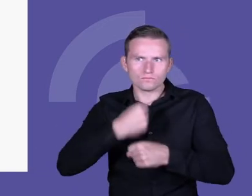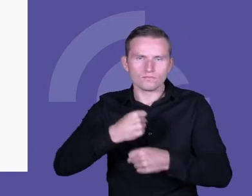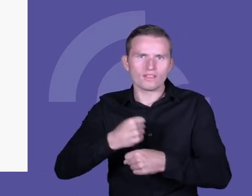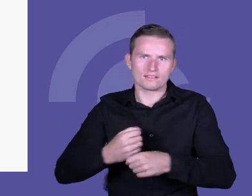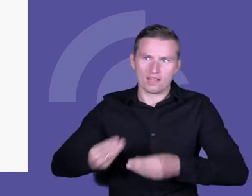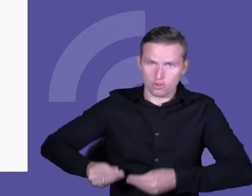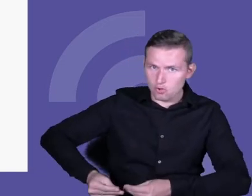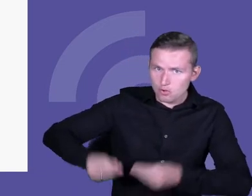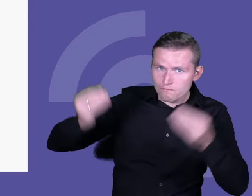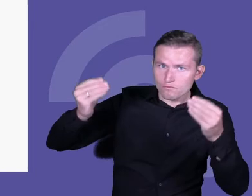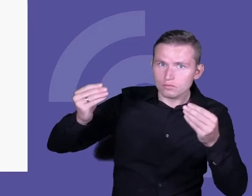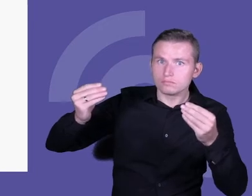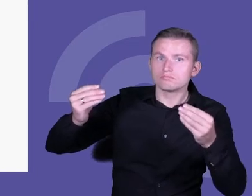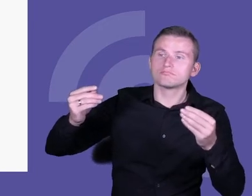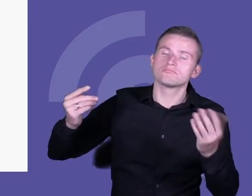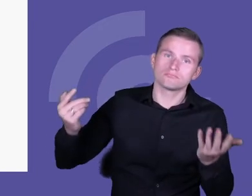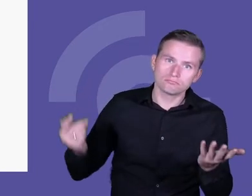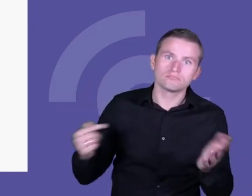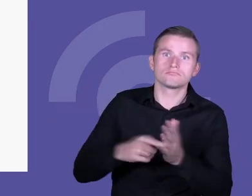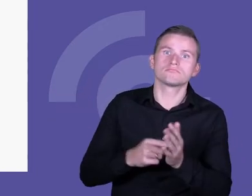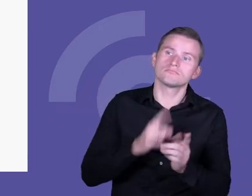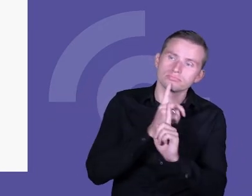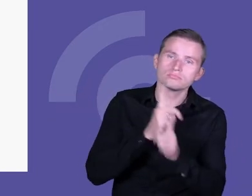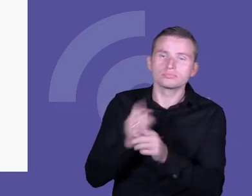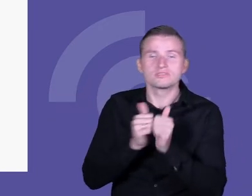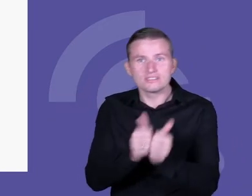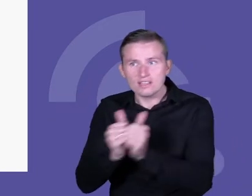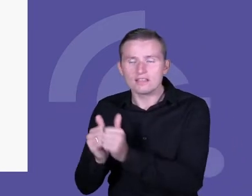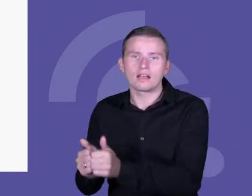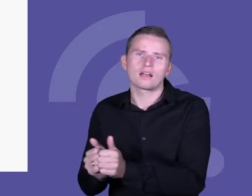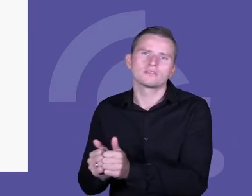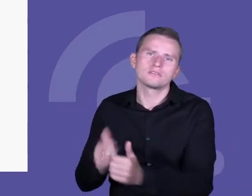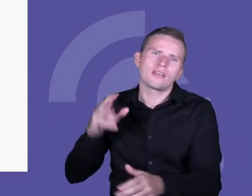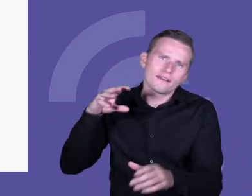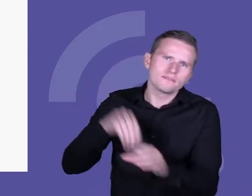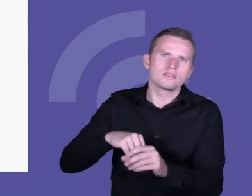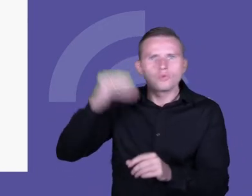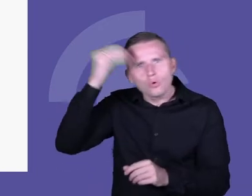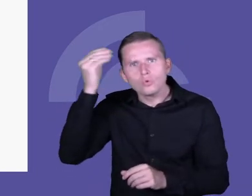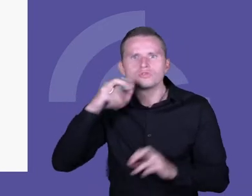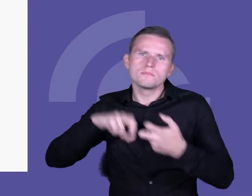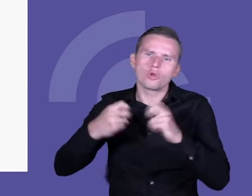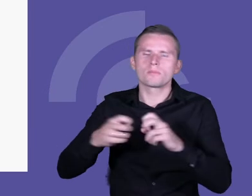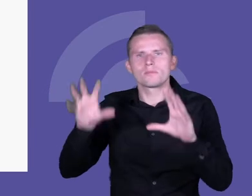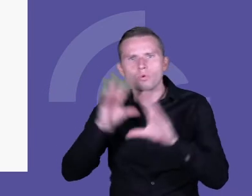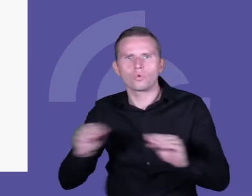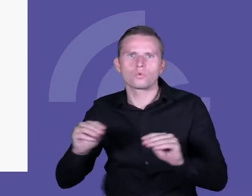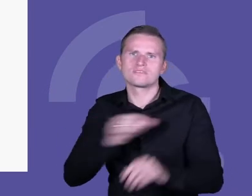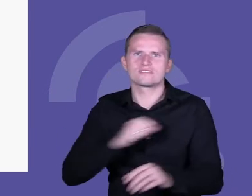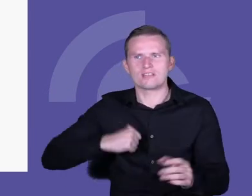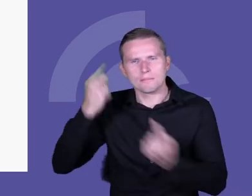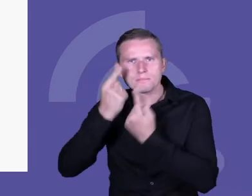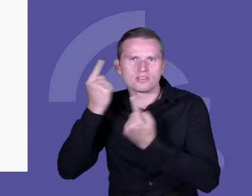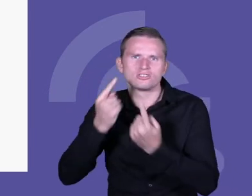znaczy, że nie dajemy dzieciom zadań, które sprzyjają rozwiązywaniu problemów, czy sprzyjają samodzielności myślenia. Ale to jest ta